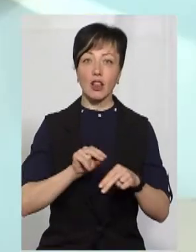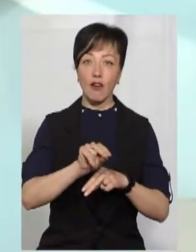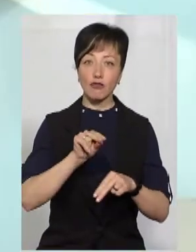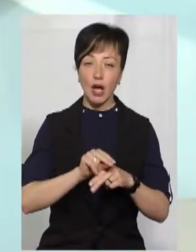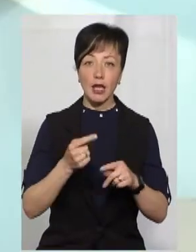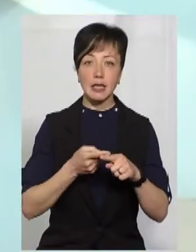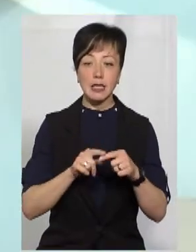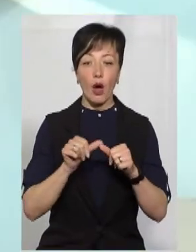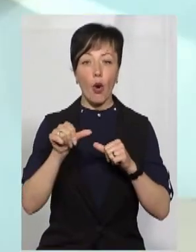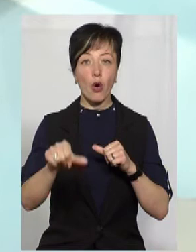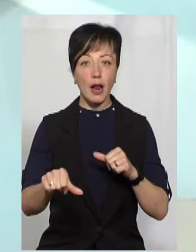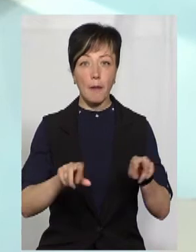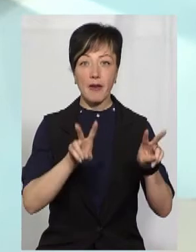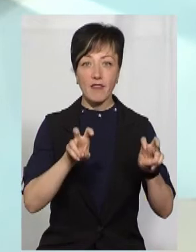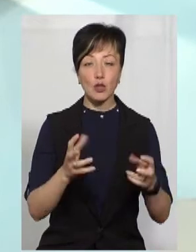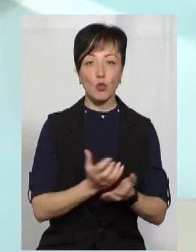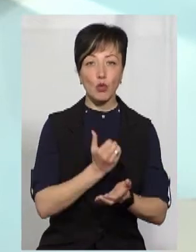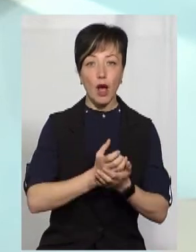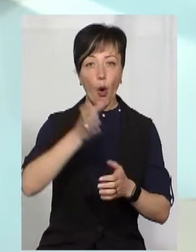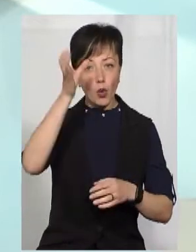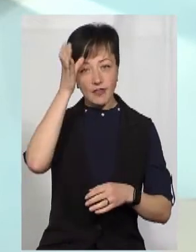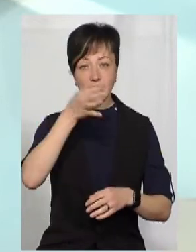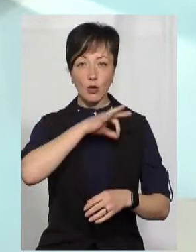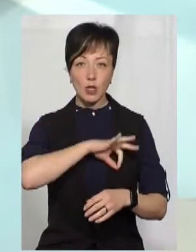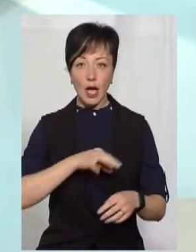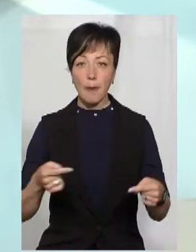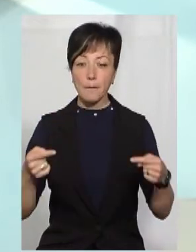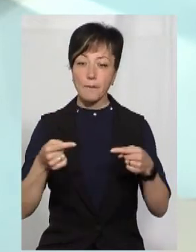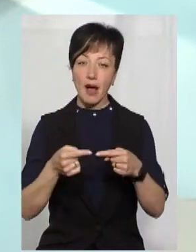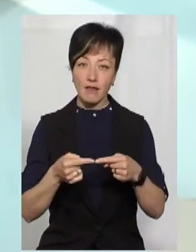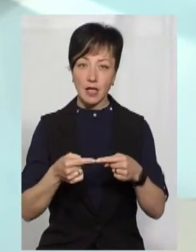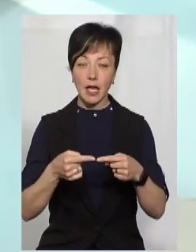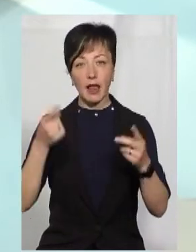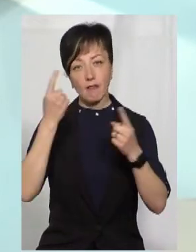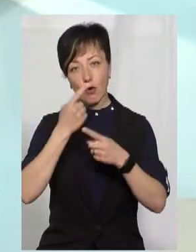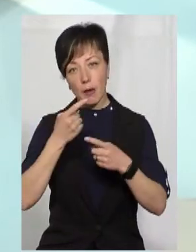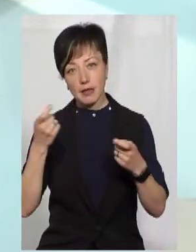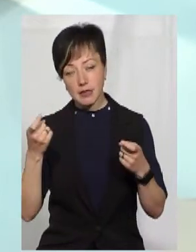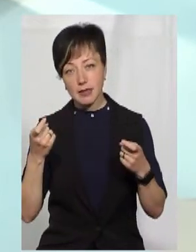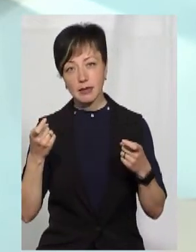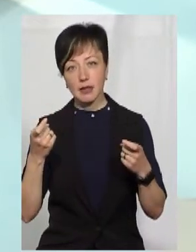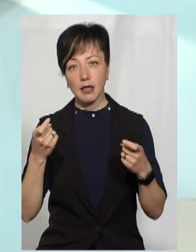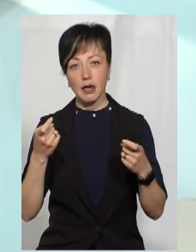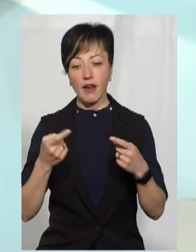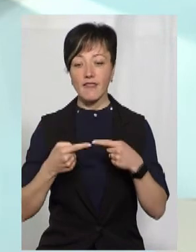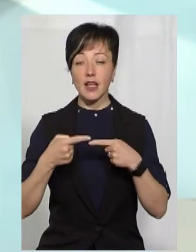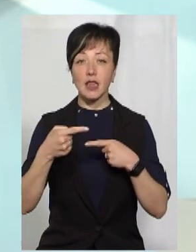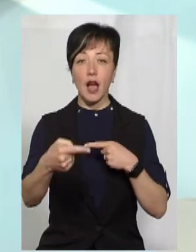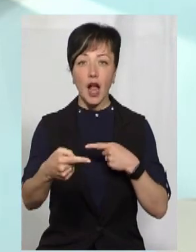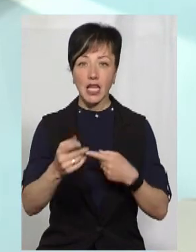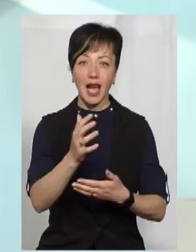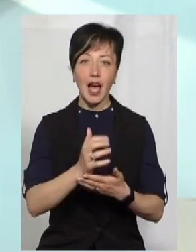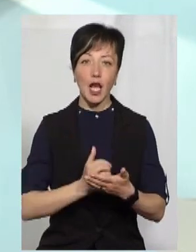здобуття освіти з використанням певних інформаційних, віддалених